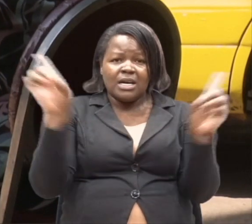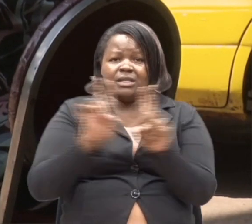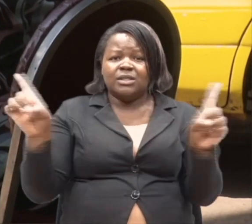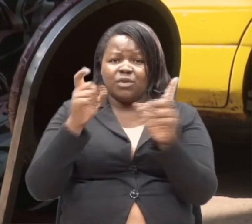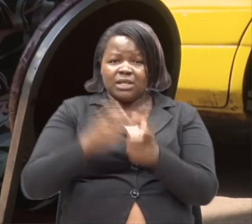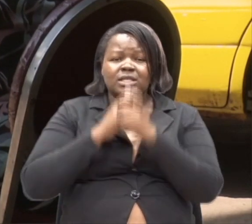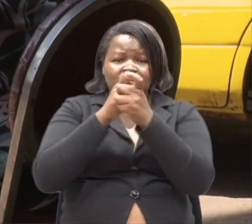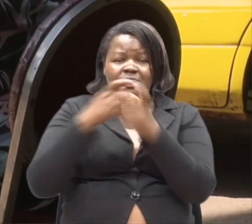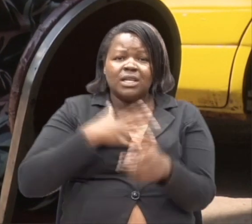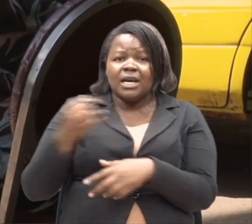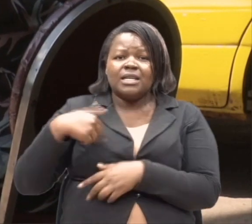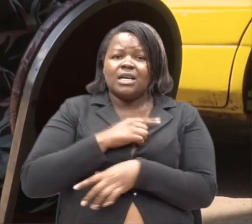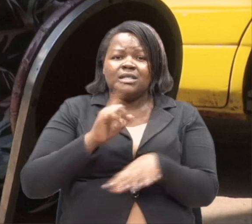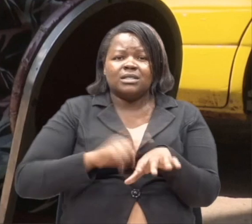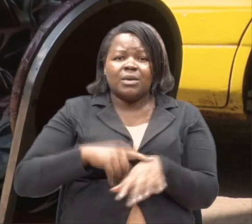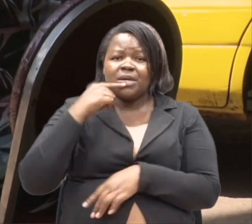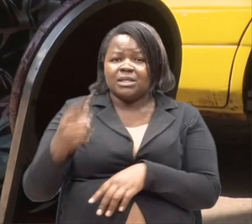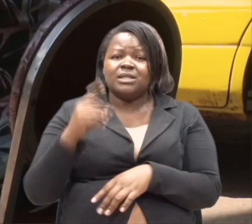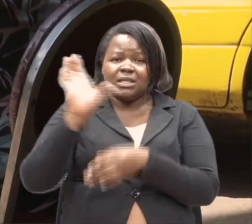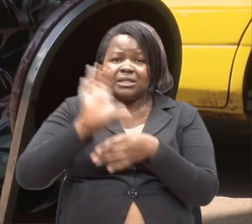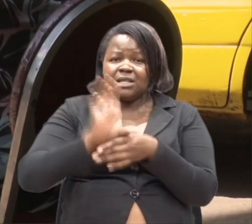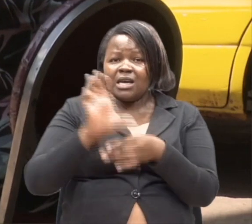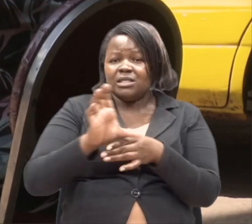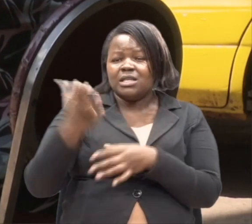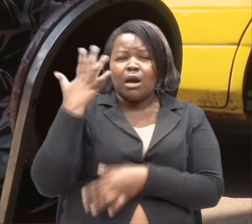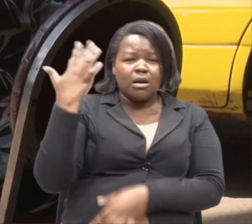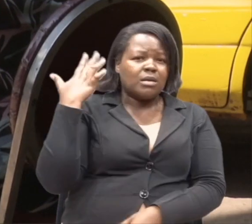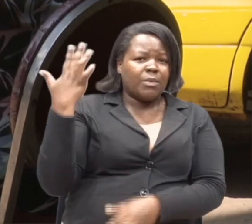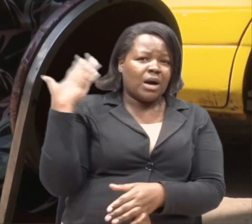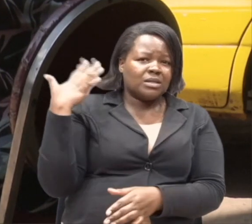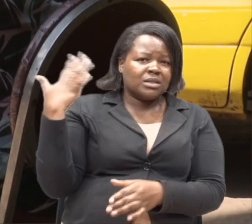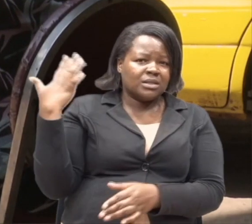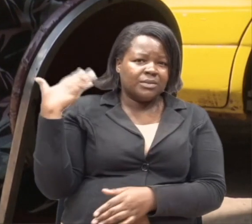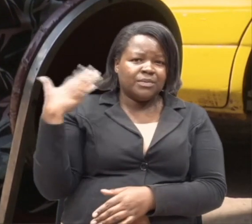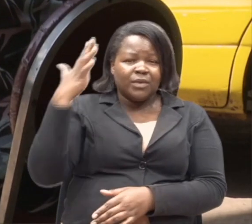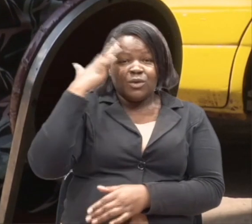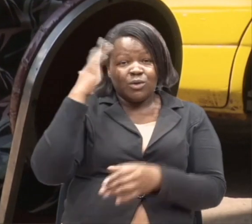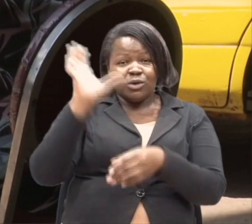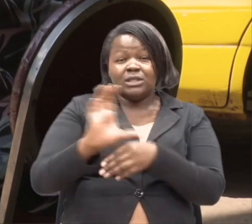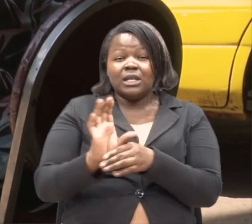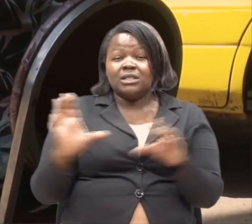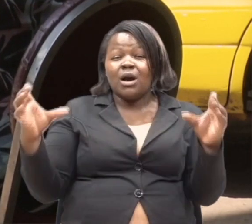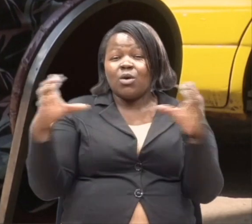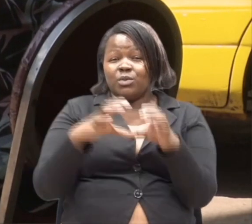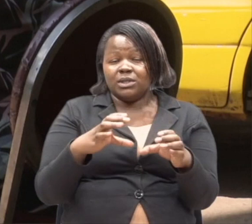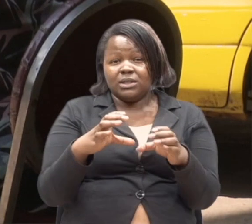Ah, nikisema kidogo tu kanisa hapo kabla, kanisa unajua ni community.